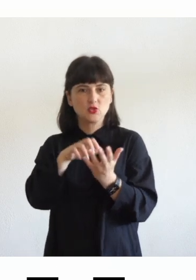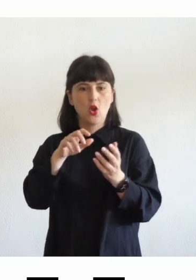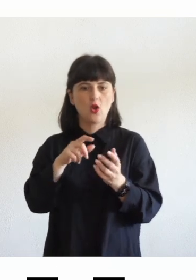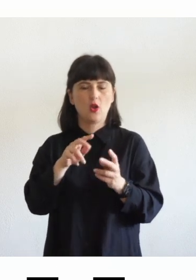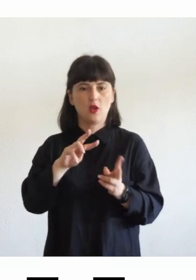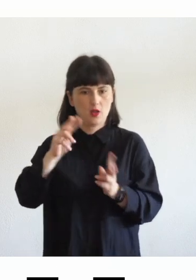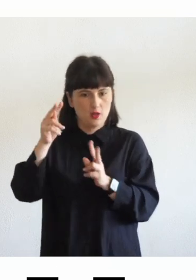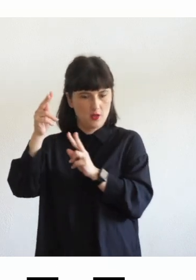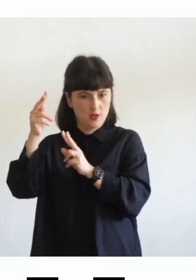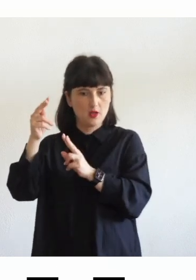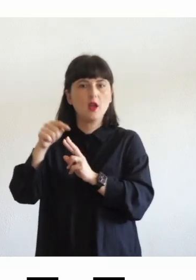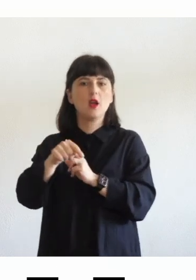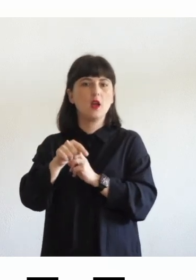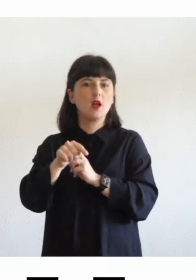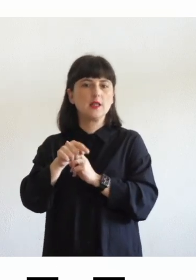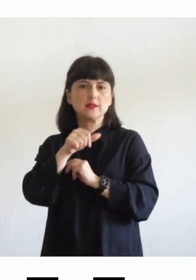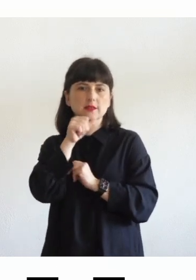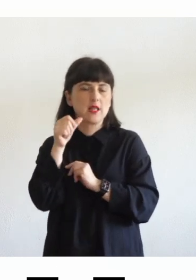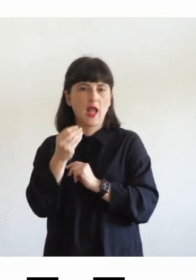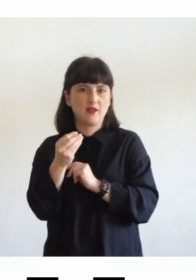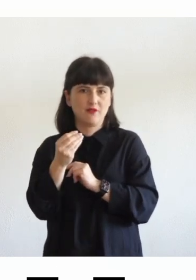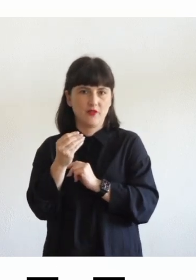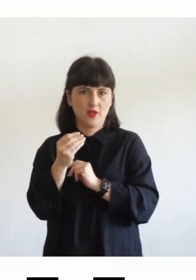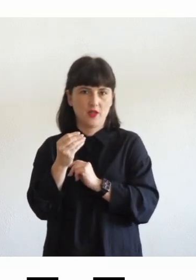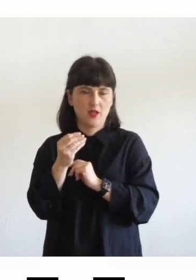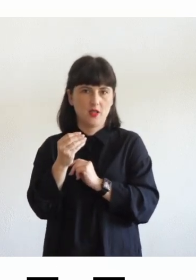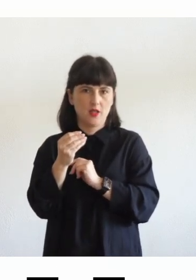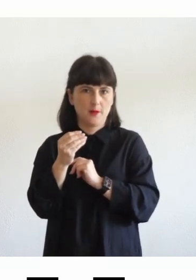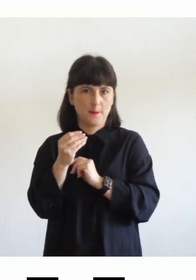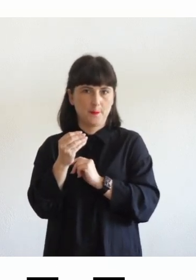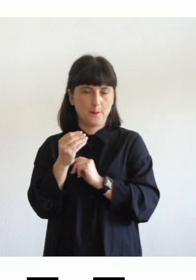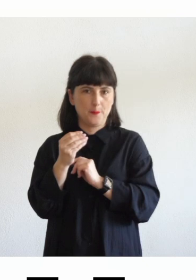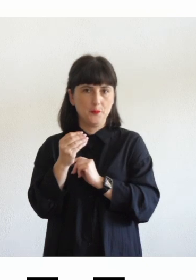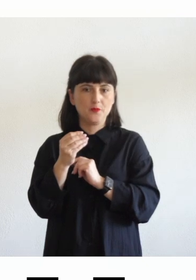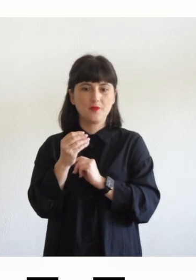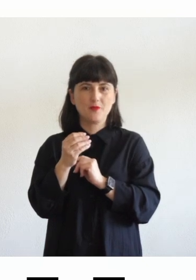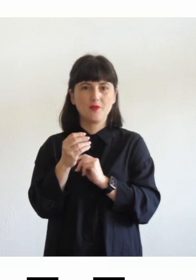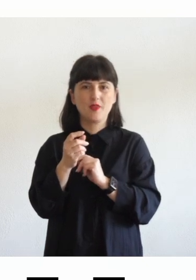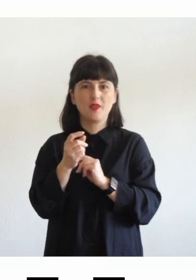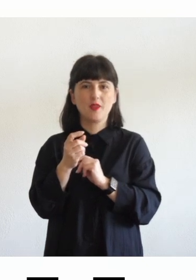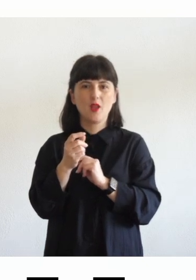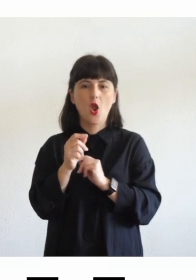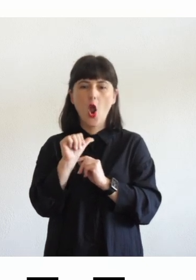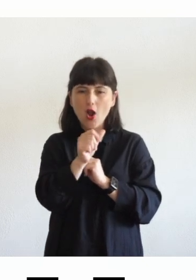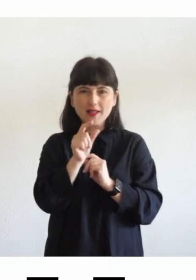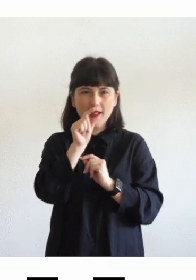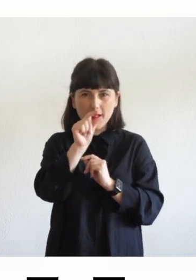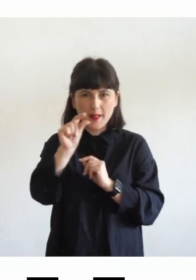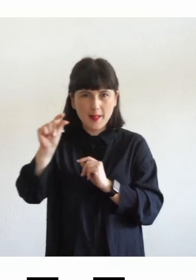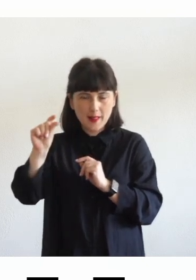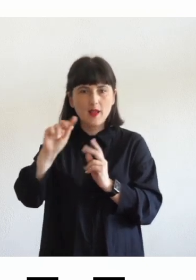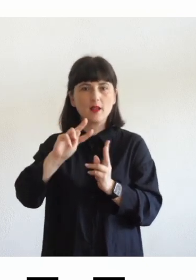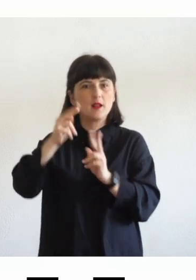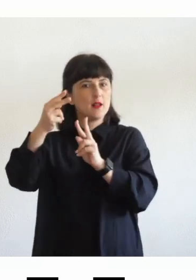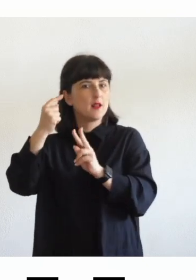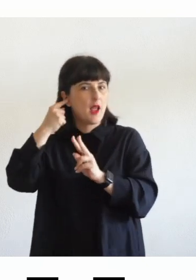prevede una ricomputazione della decodifica del singolo grafema infonema e la